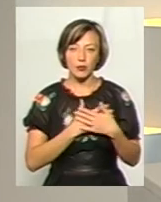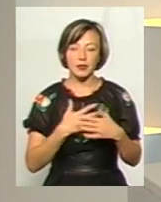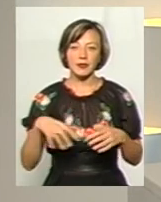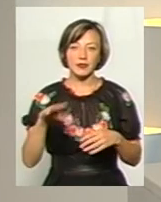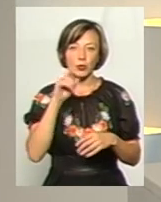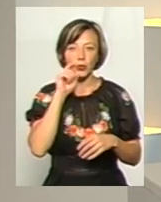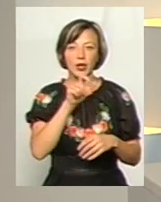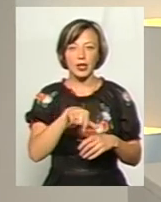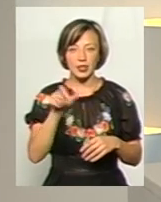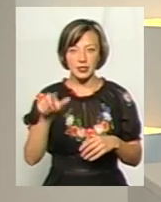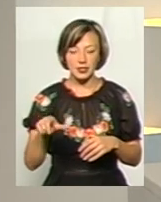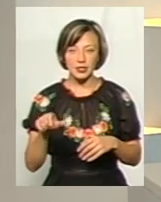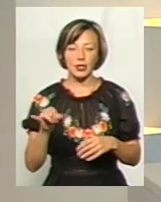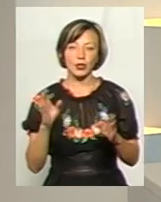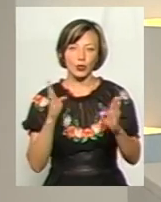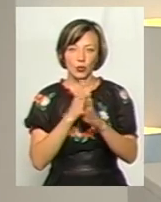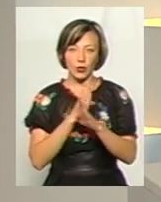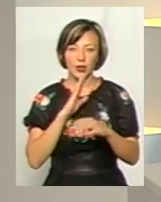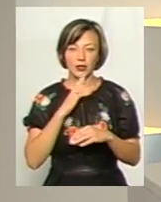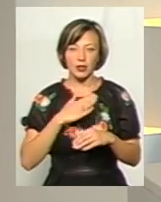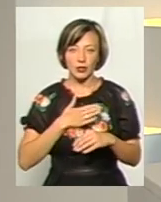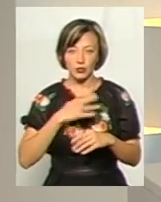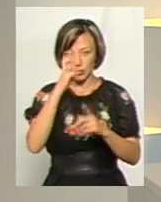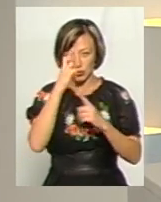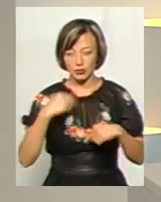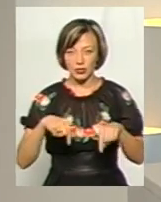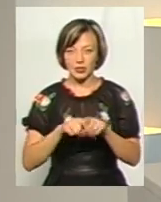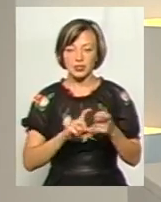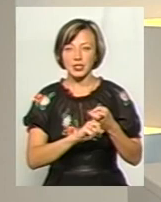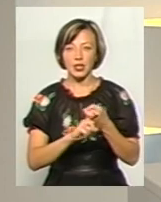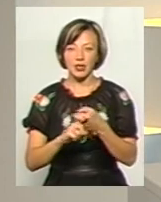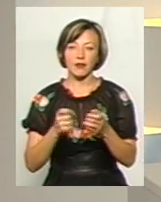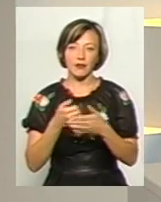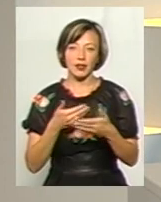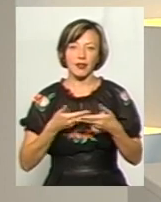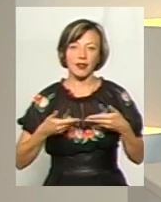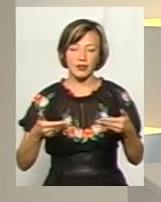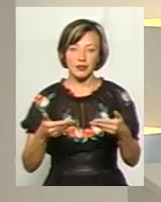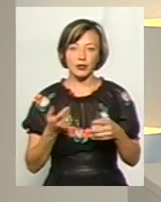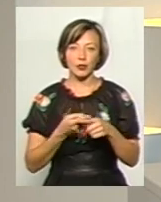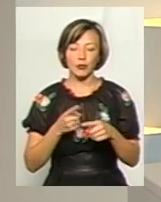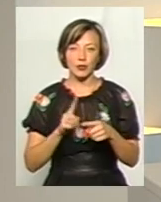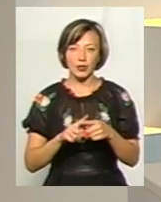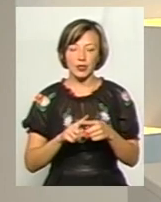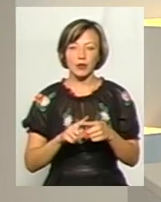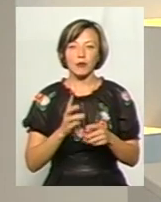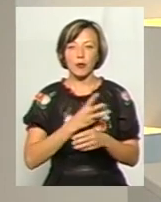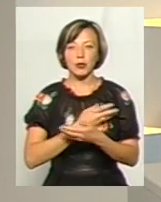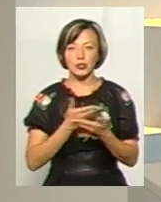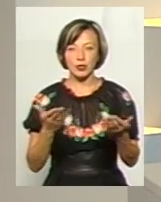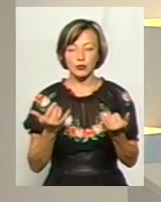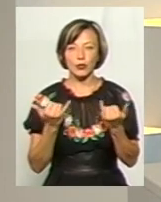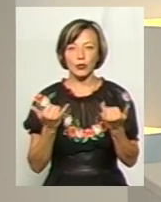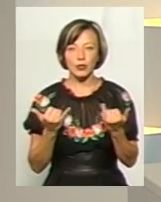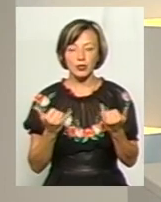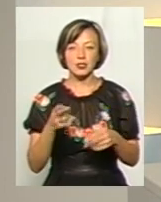ми всі українці. І доля наша і нашої держави залежить від нас. Тому із цими побажаннями ми